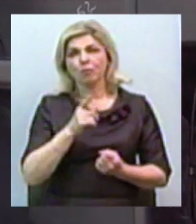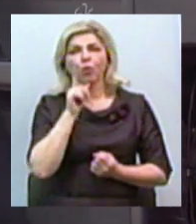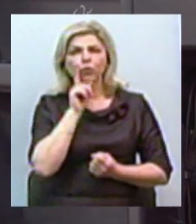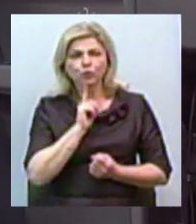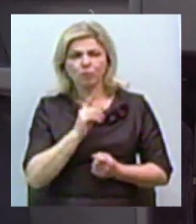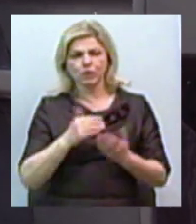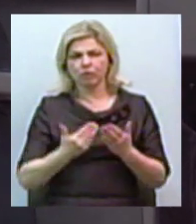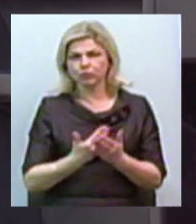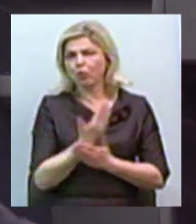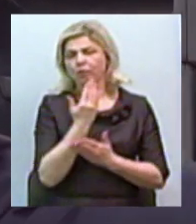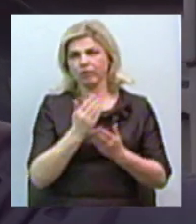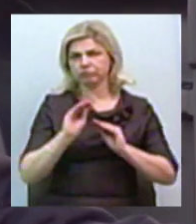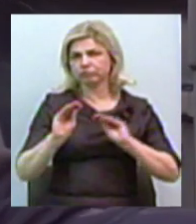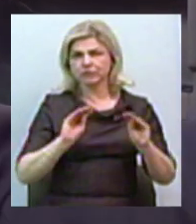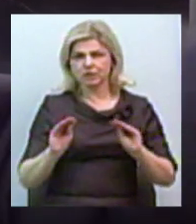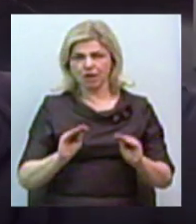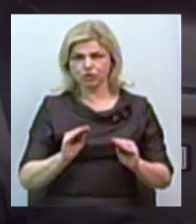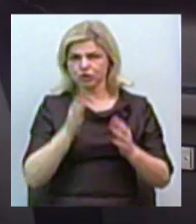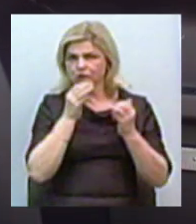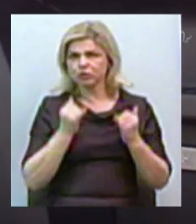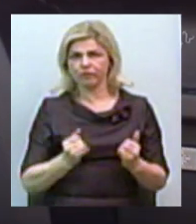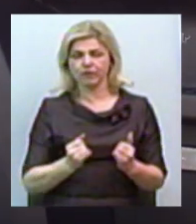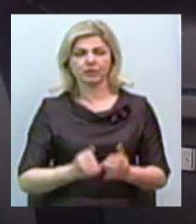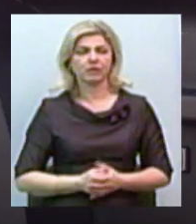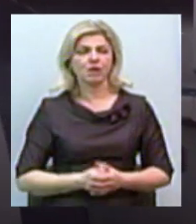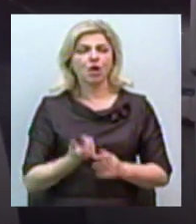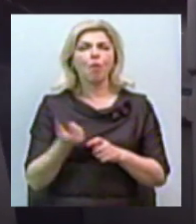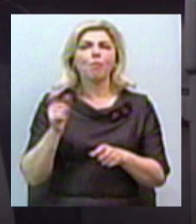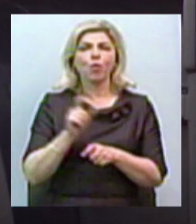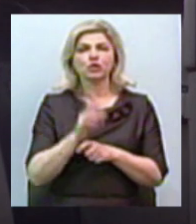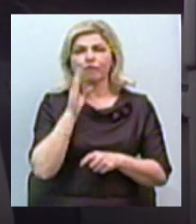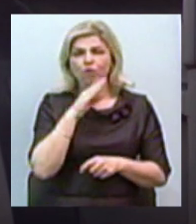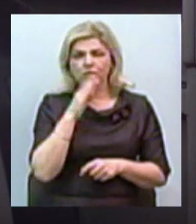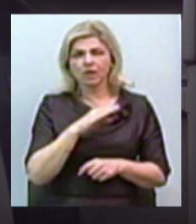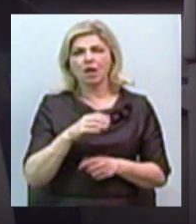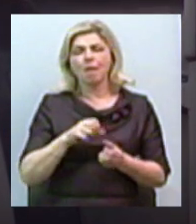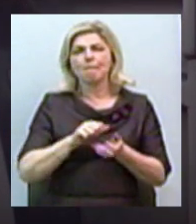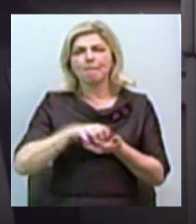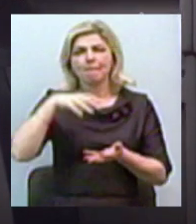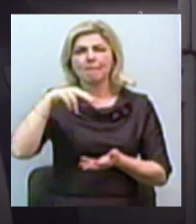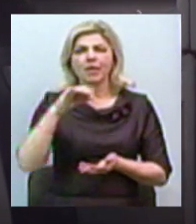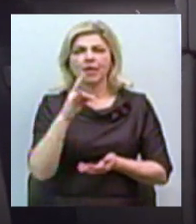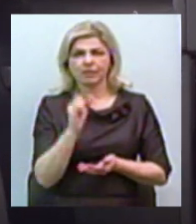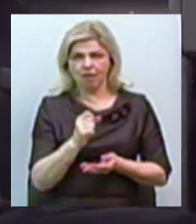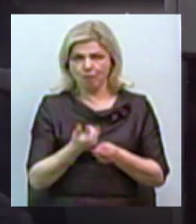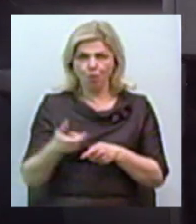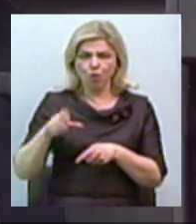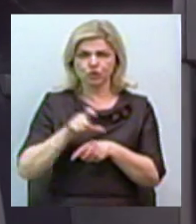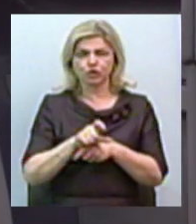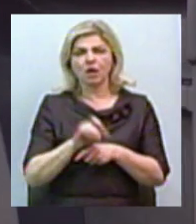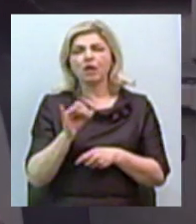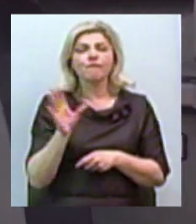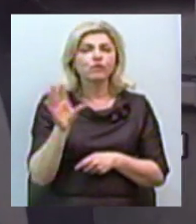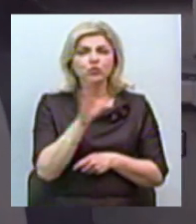повністю оснащений. Більше води, більше пену, по проходимості. В ньому все є,